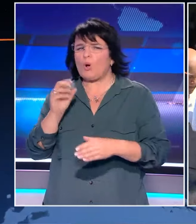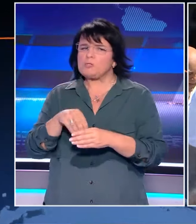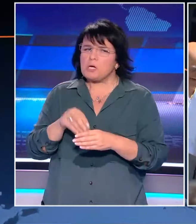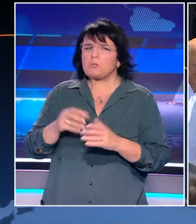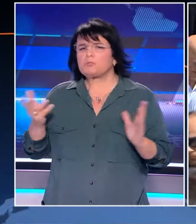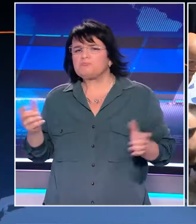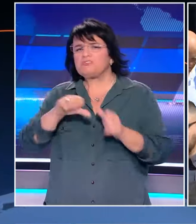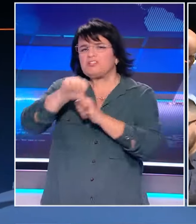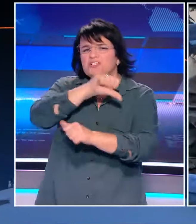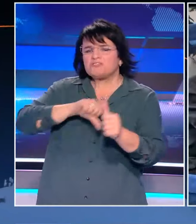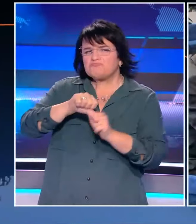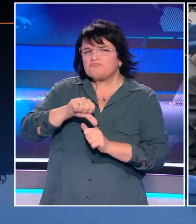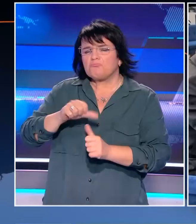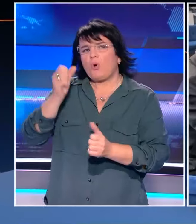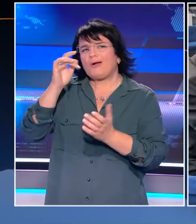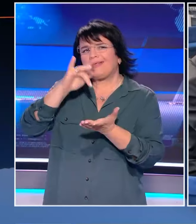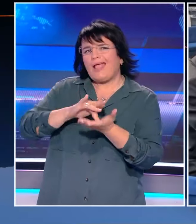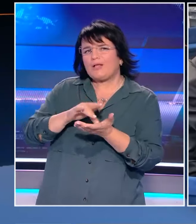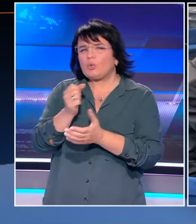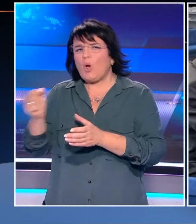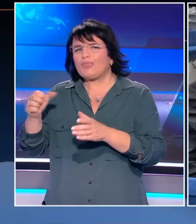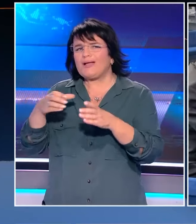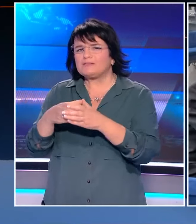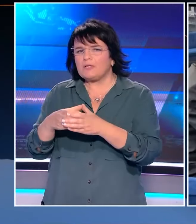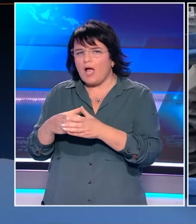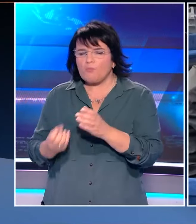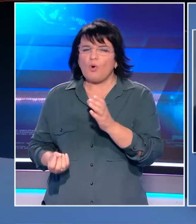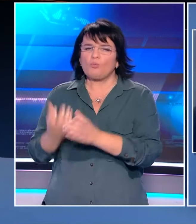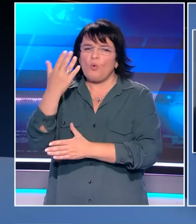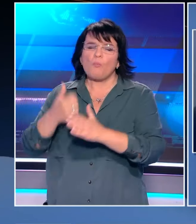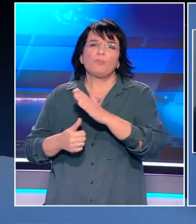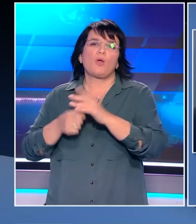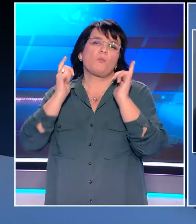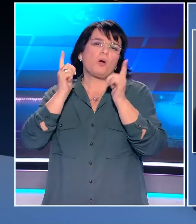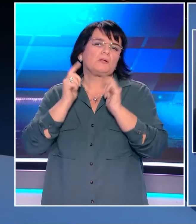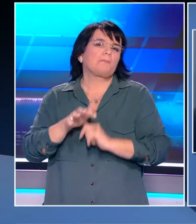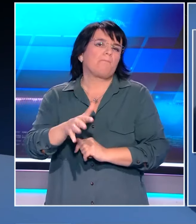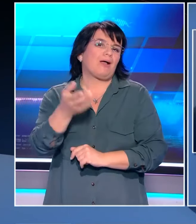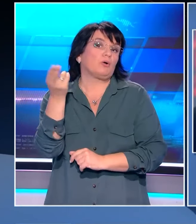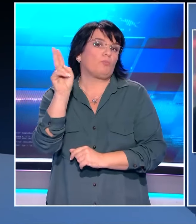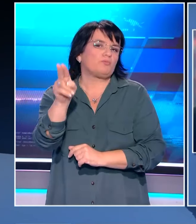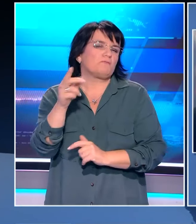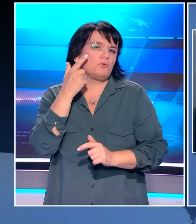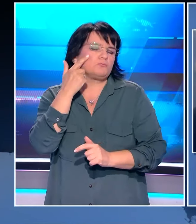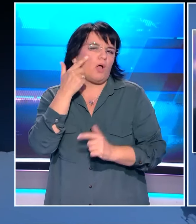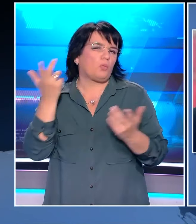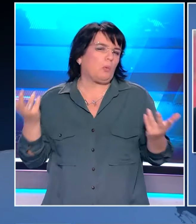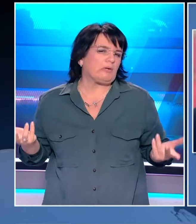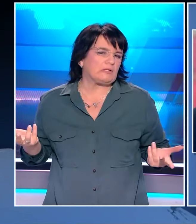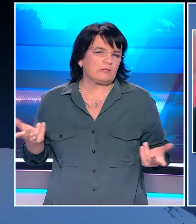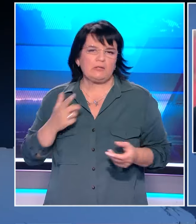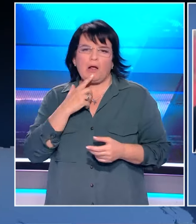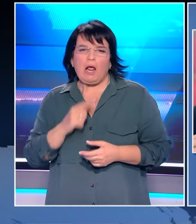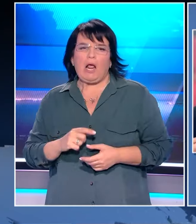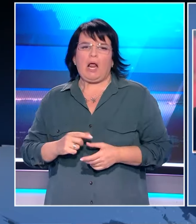όμως να είναι πρόσωπο από την κεντροδεξιά ο επόμενος πρόεδρος της Δημοκρατίας. Τούτο δεν σημαίνει ότι δεν μπορεί να υπάρξουν